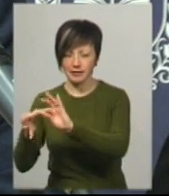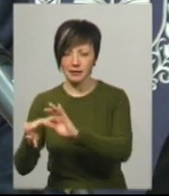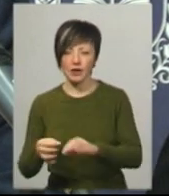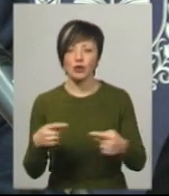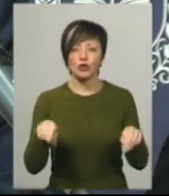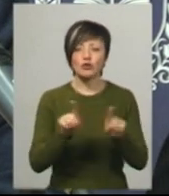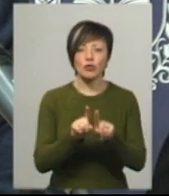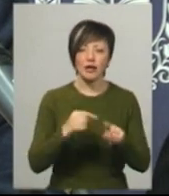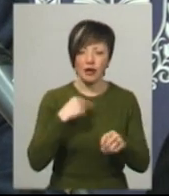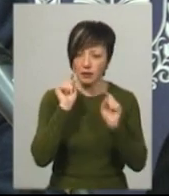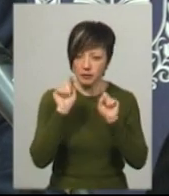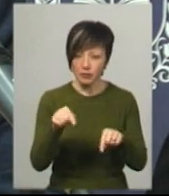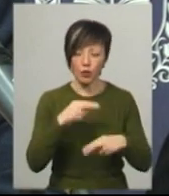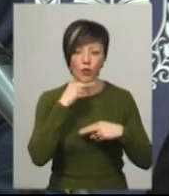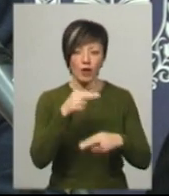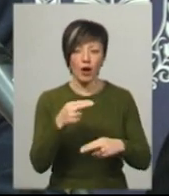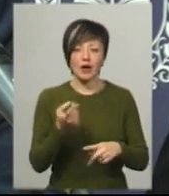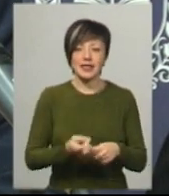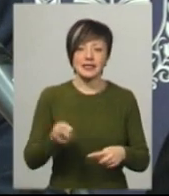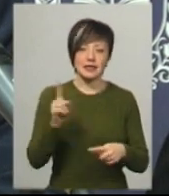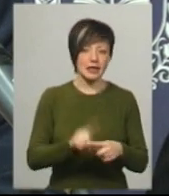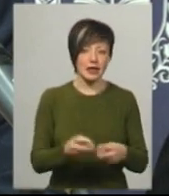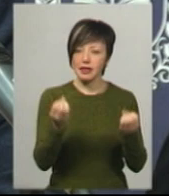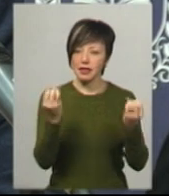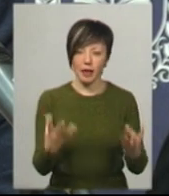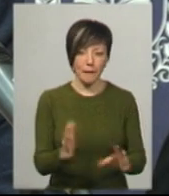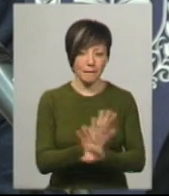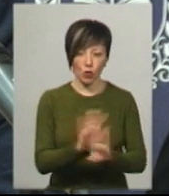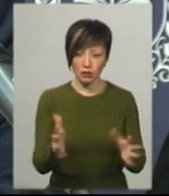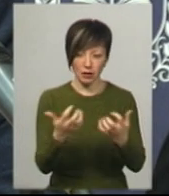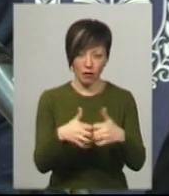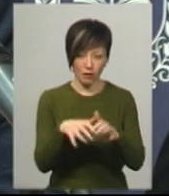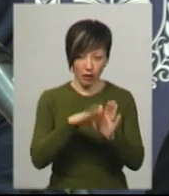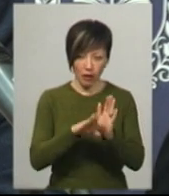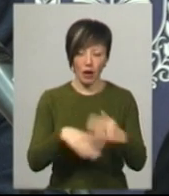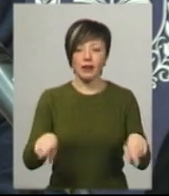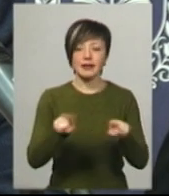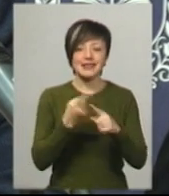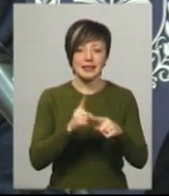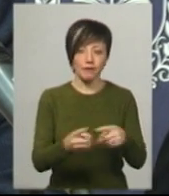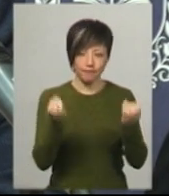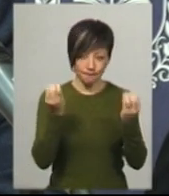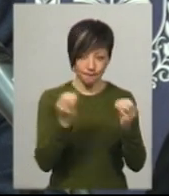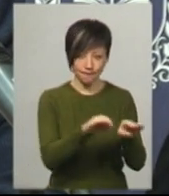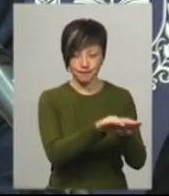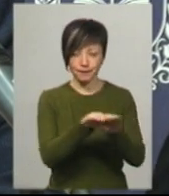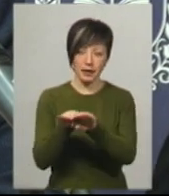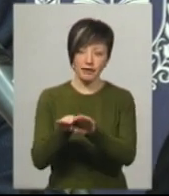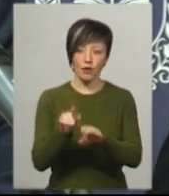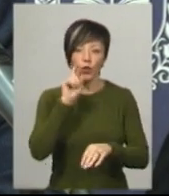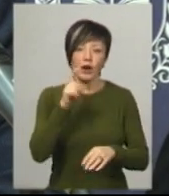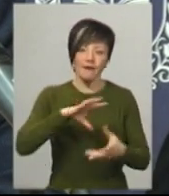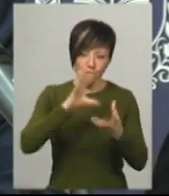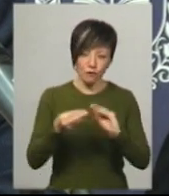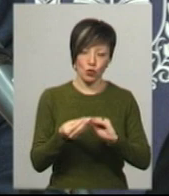Чому я так акцентую на це увагу? Тому що це непросте обладнання. Обладнання такого рівня в Україні існує тільки п'ять.